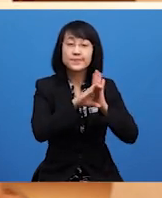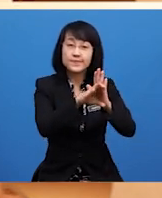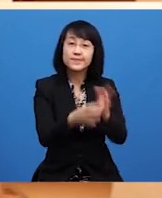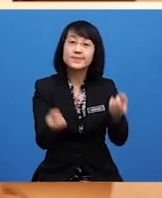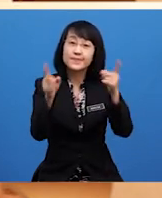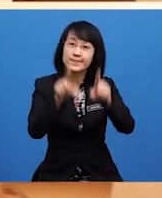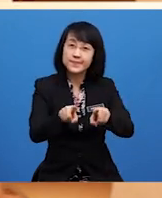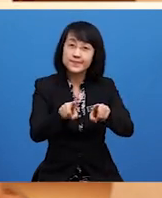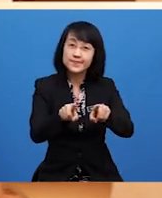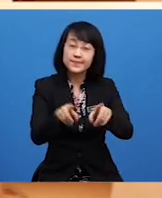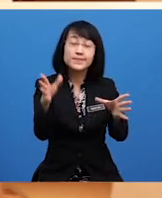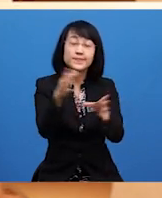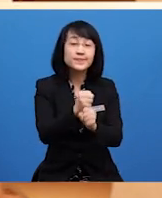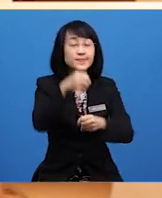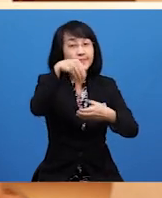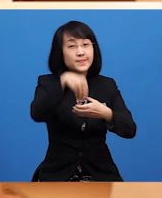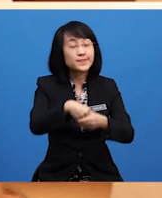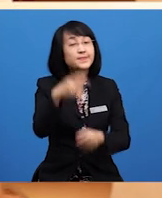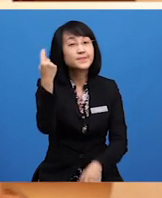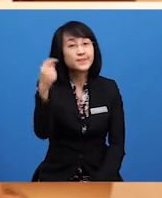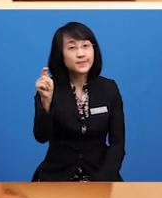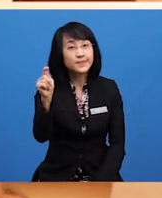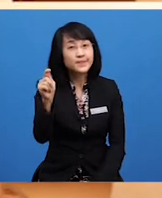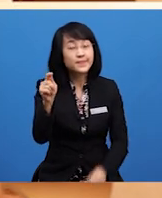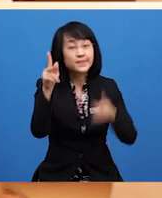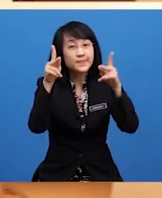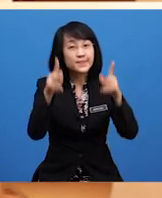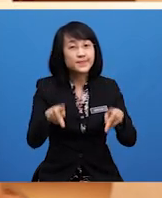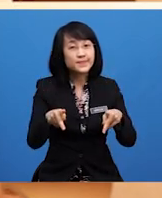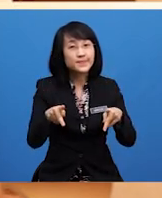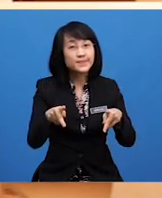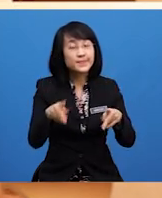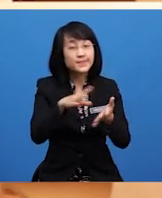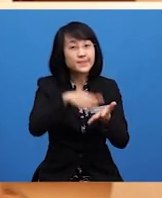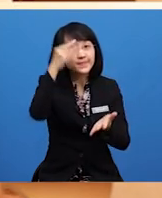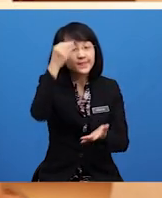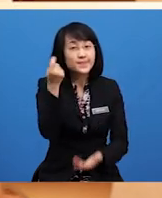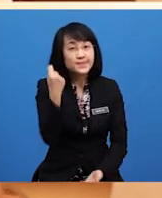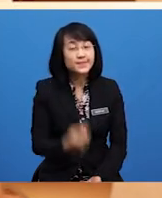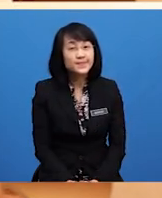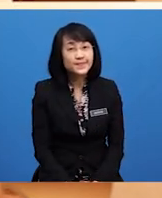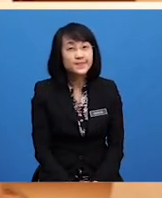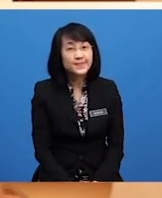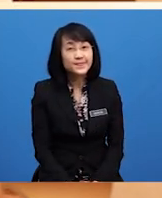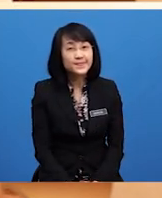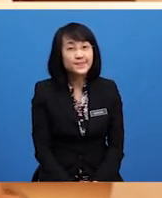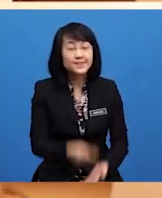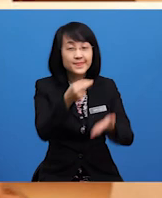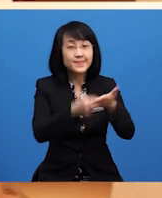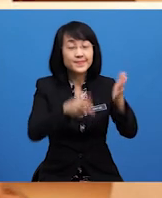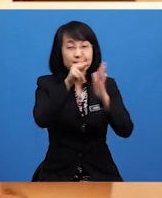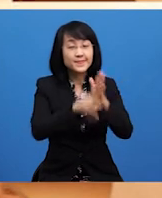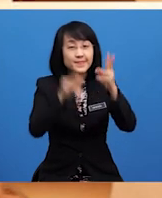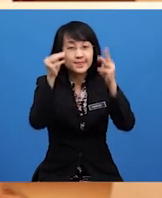yang terdapat dalam teks yang pelajar kaji Nilai kemanusiaan yang